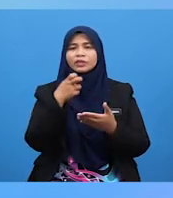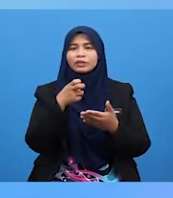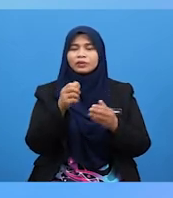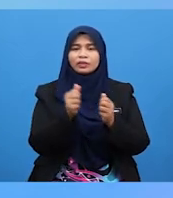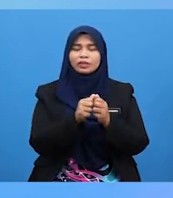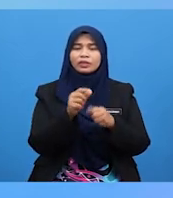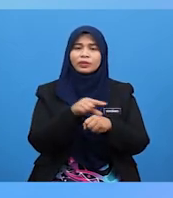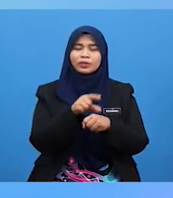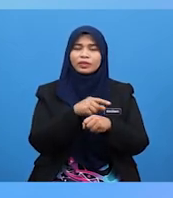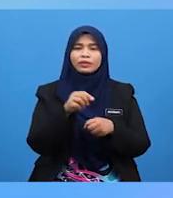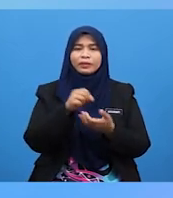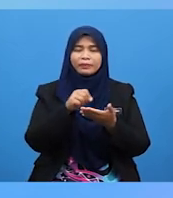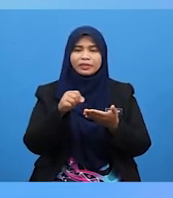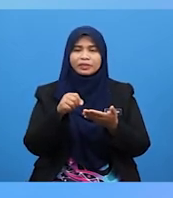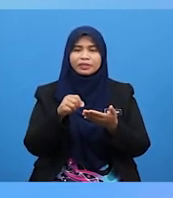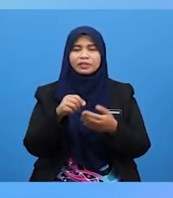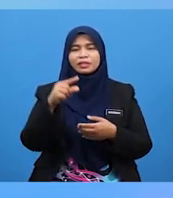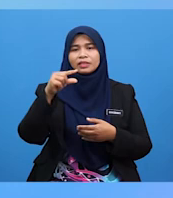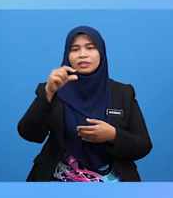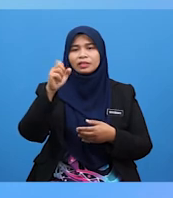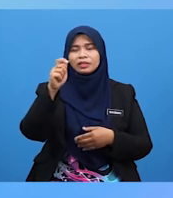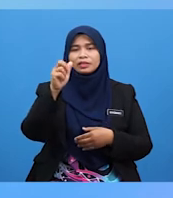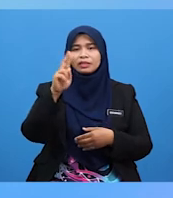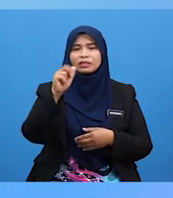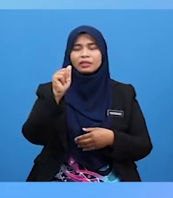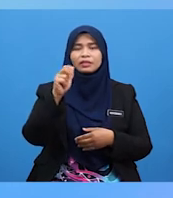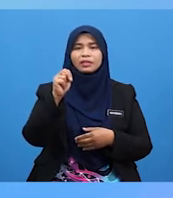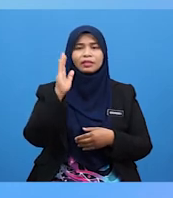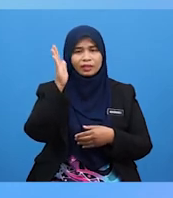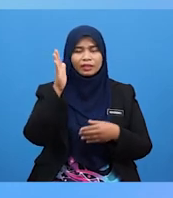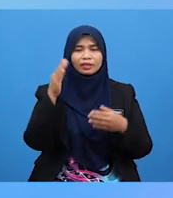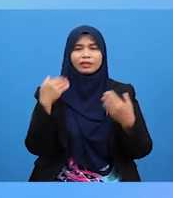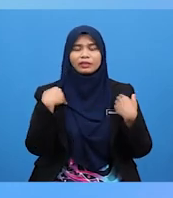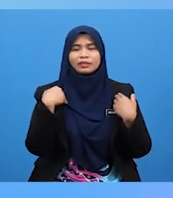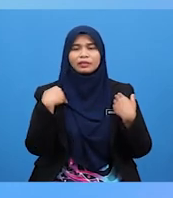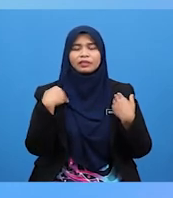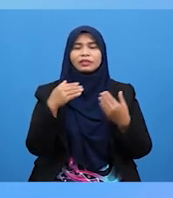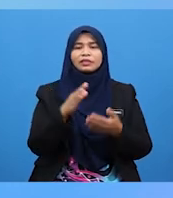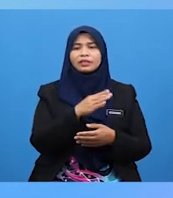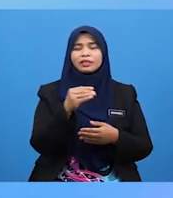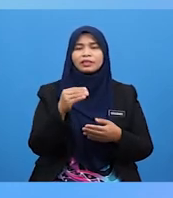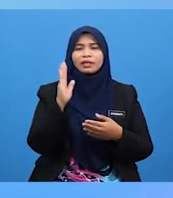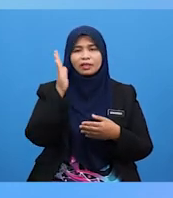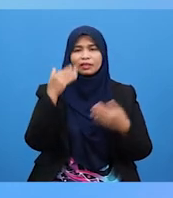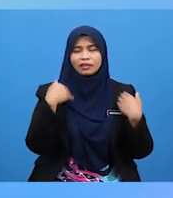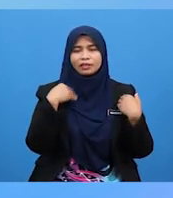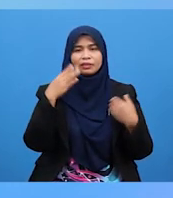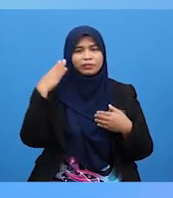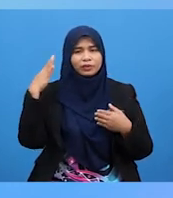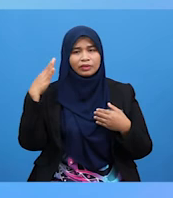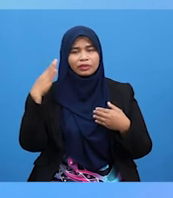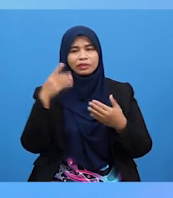Getaran Akan Terhasil Getaran Itulah Yang Menghasilkan Bunyi